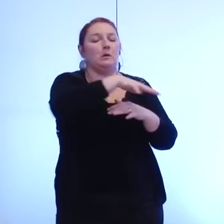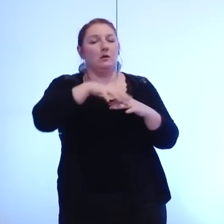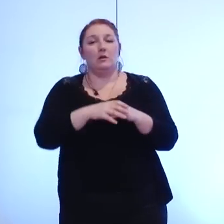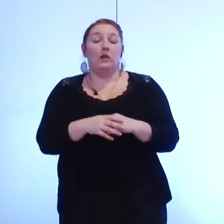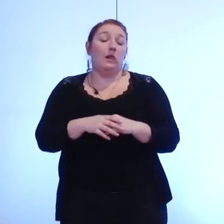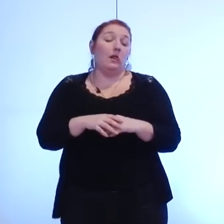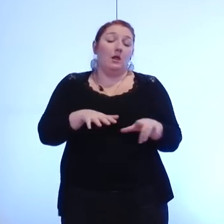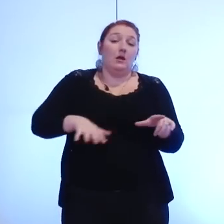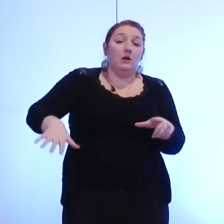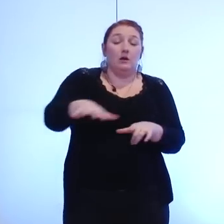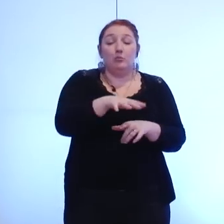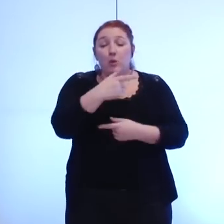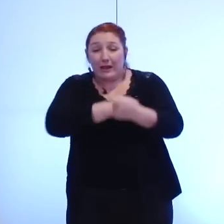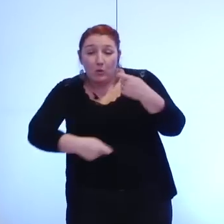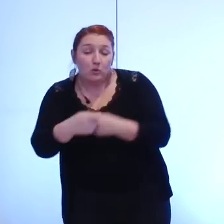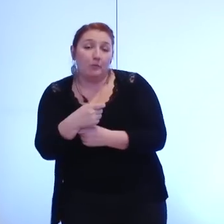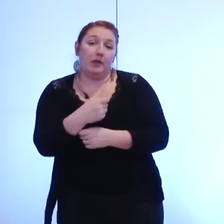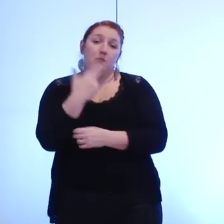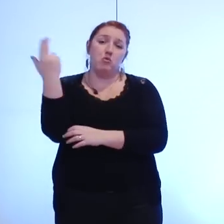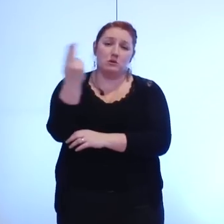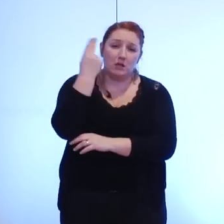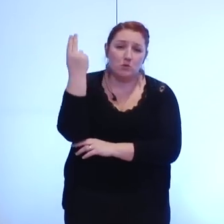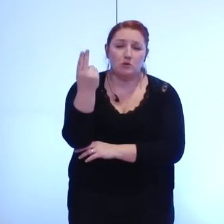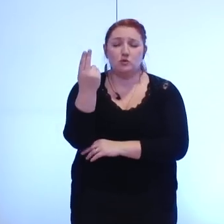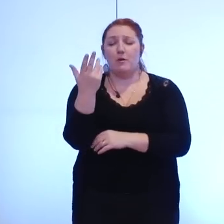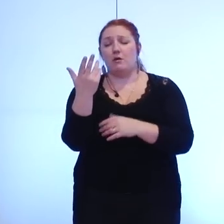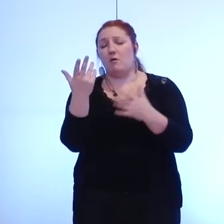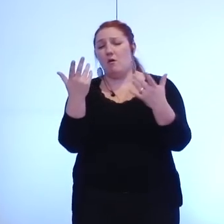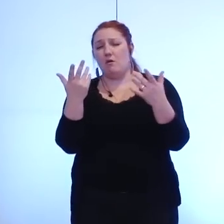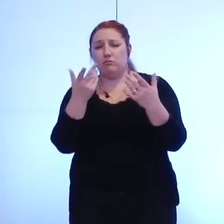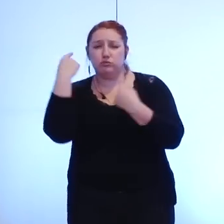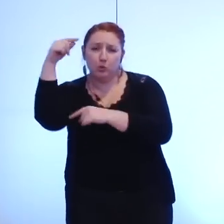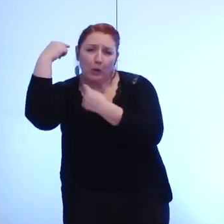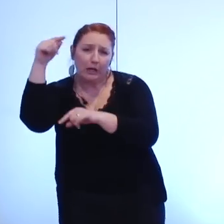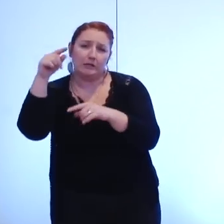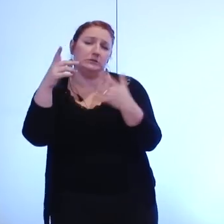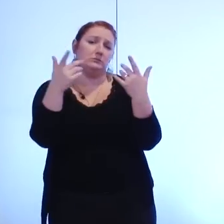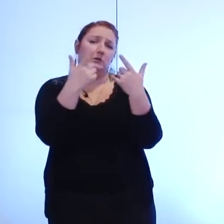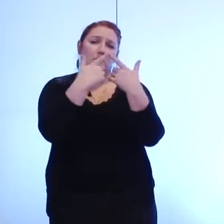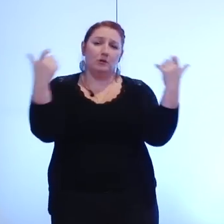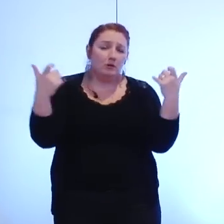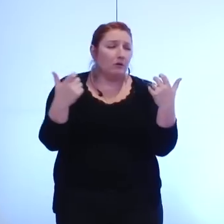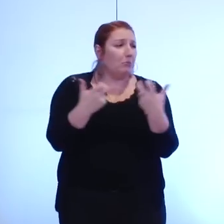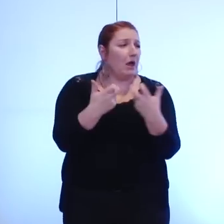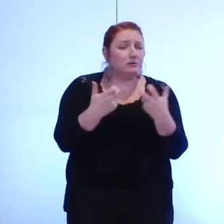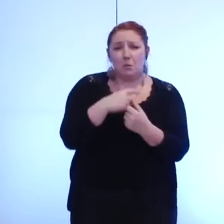pour le tourisme c'est le cas pour les biens communs que sont l'eau et l'énergie c'est le cas